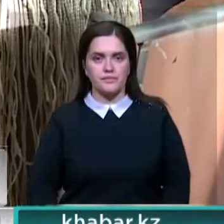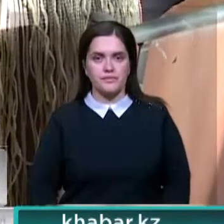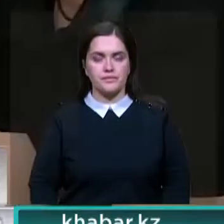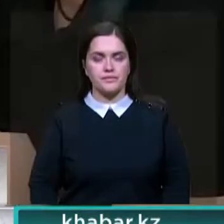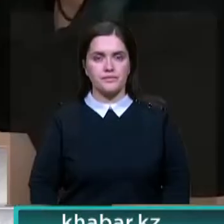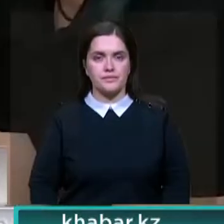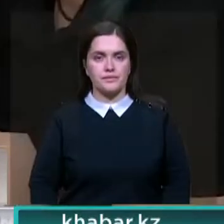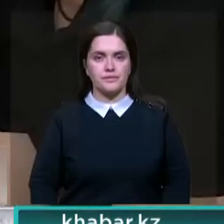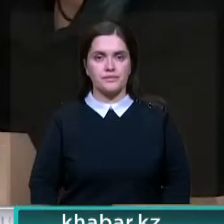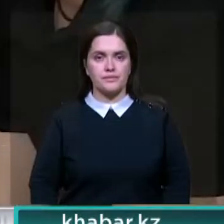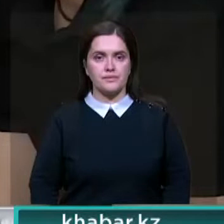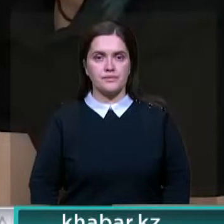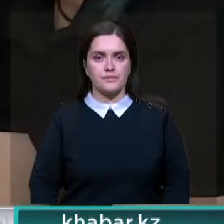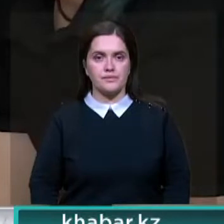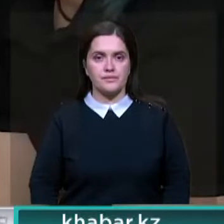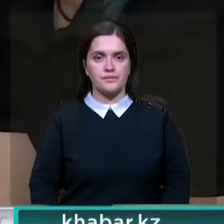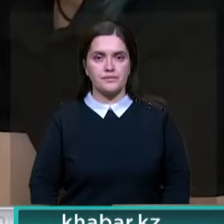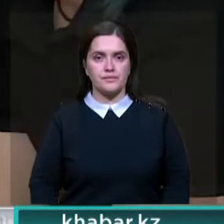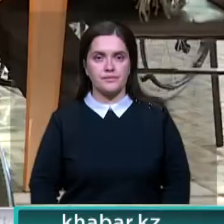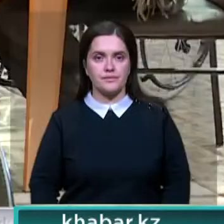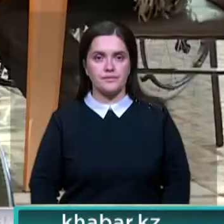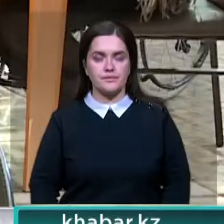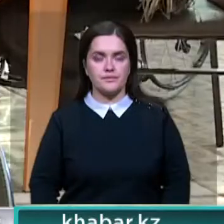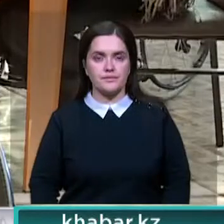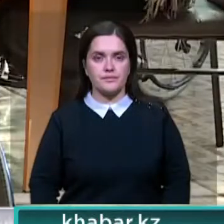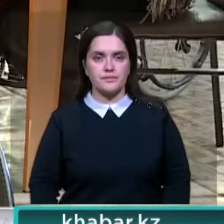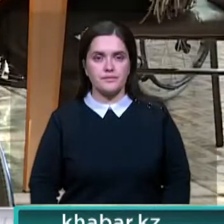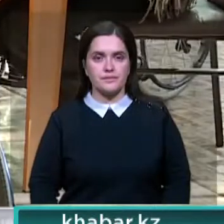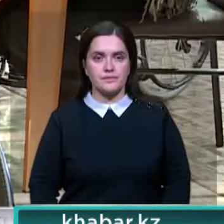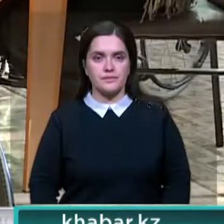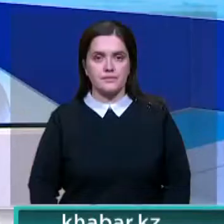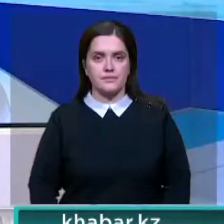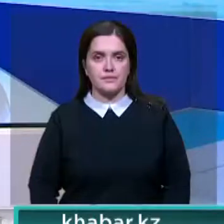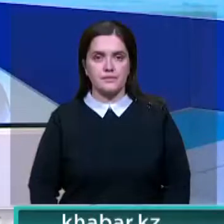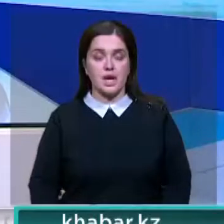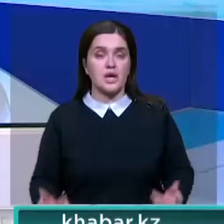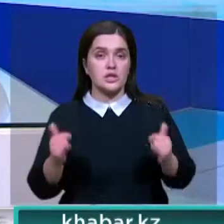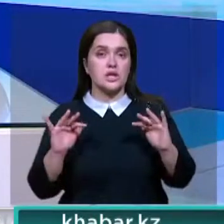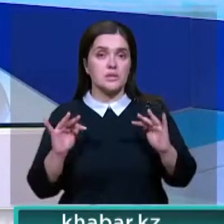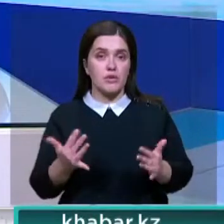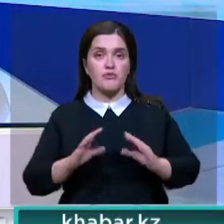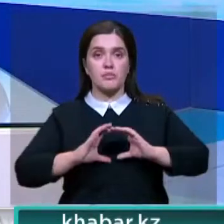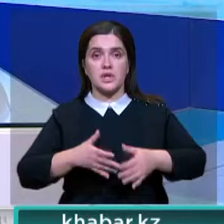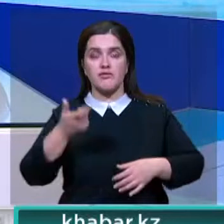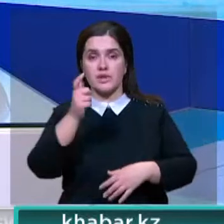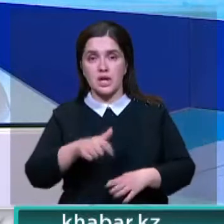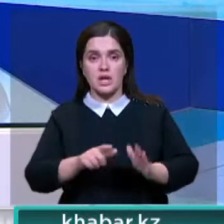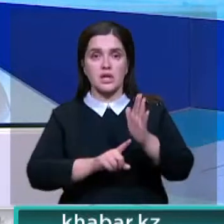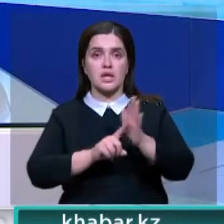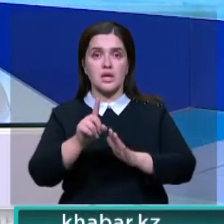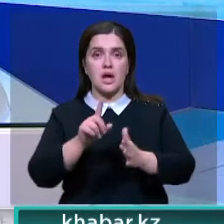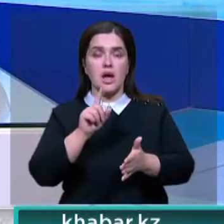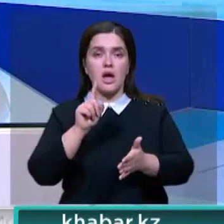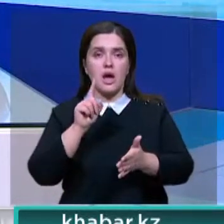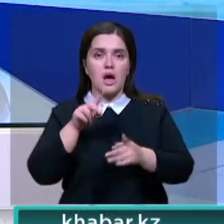Гульнар Жантасова, Хоныш Тругенбаев, Алматинская область. Итоги дня. А сейчас о событиях в мире. В Италии